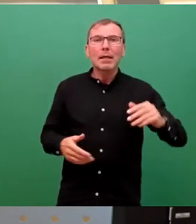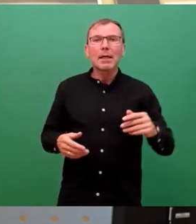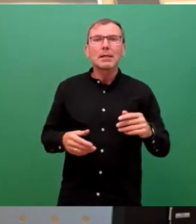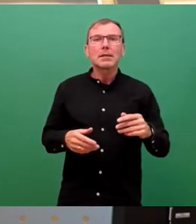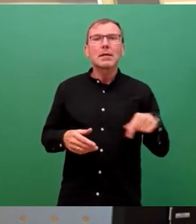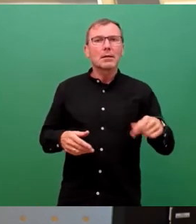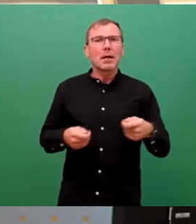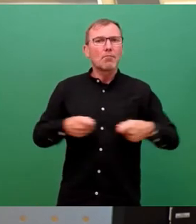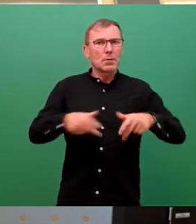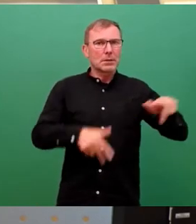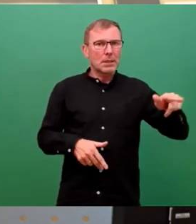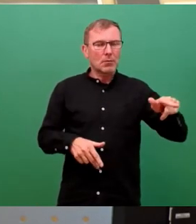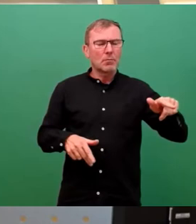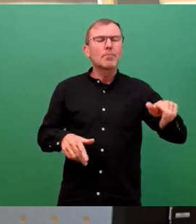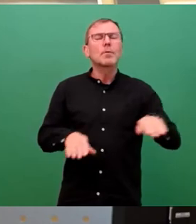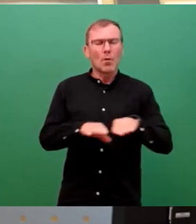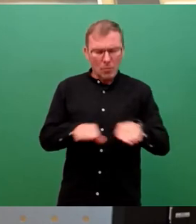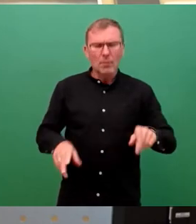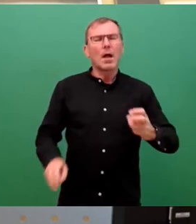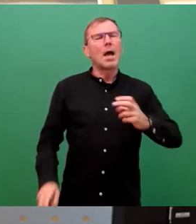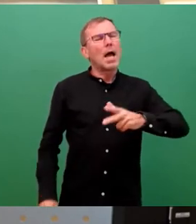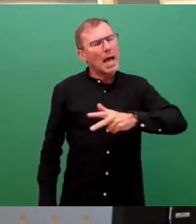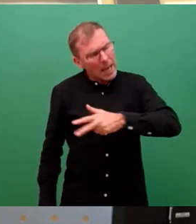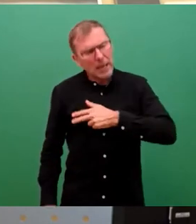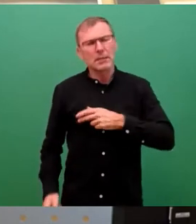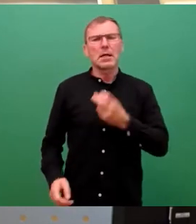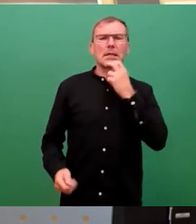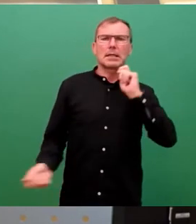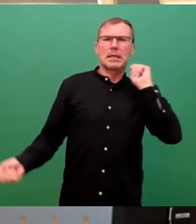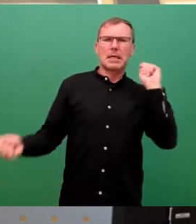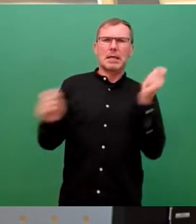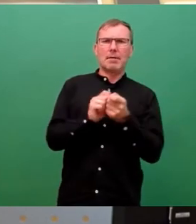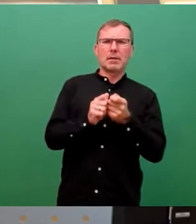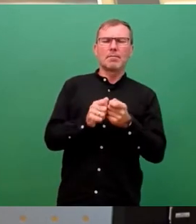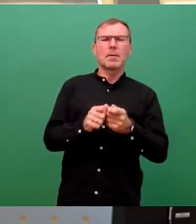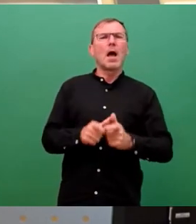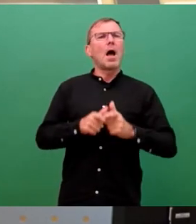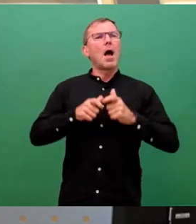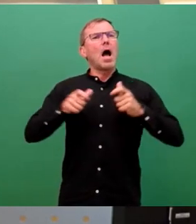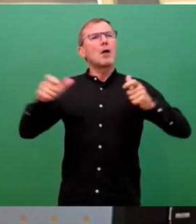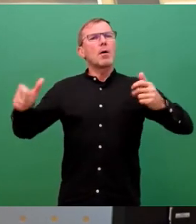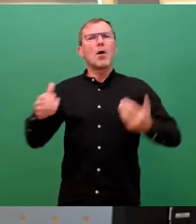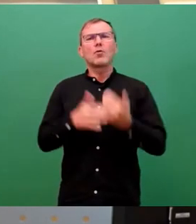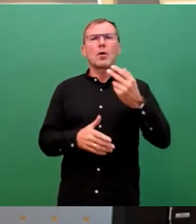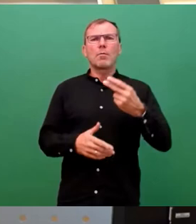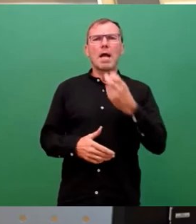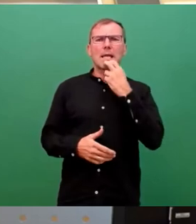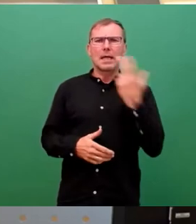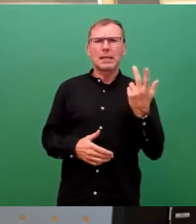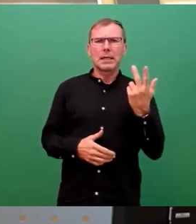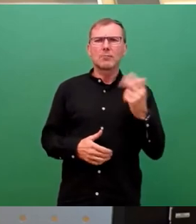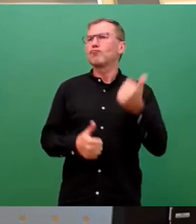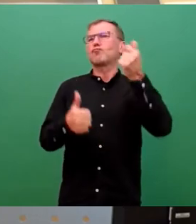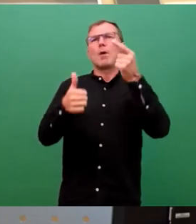Voraussetzungen für eine echte Energiewende. Der Ausbau der erneuerbaren Energien wird zur nationalen Vorrangaufgabe.